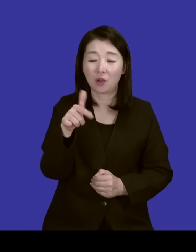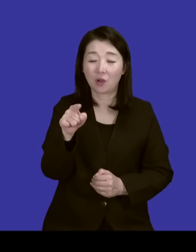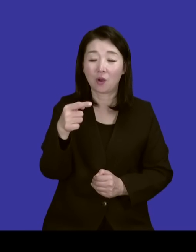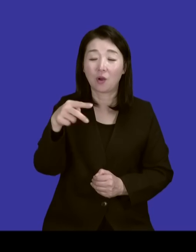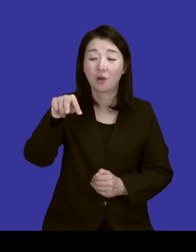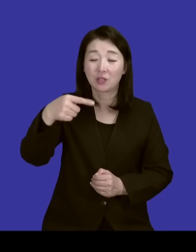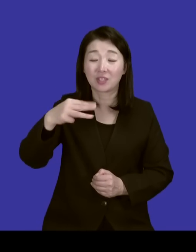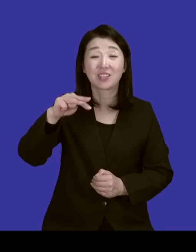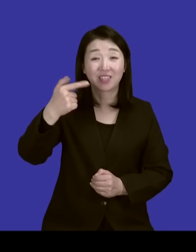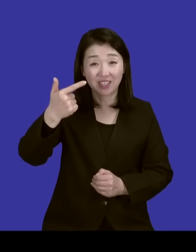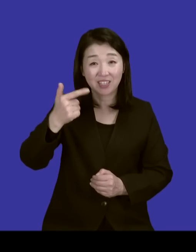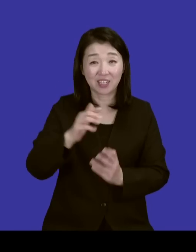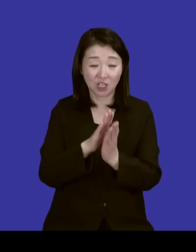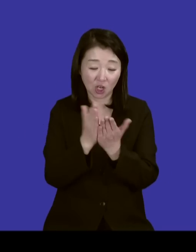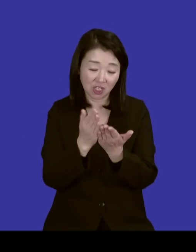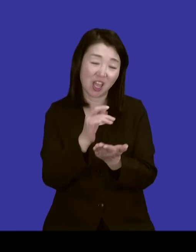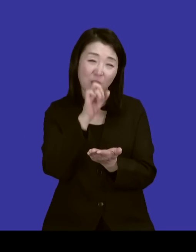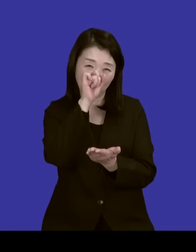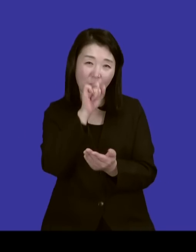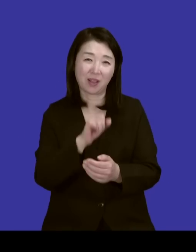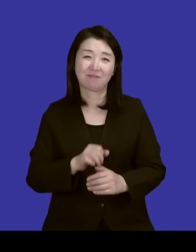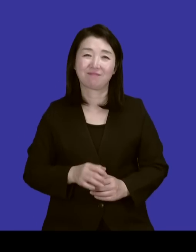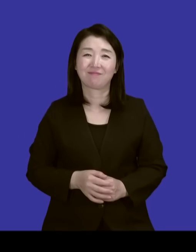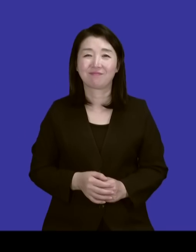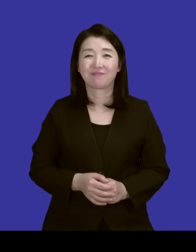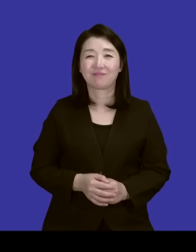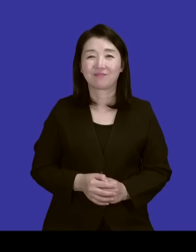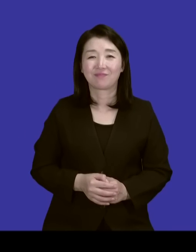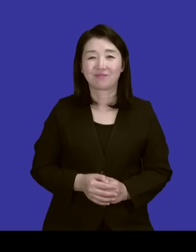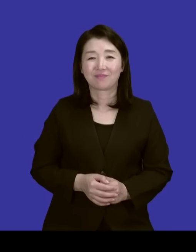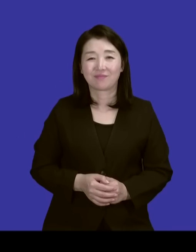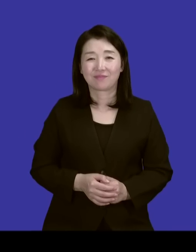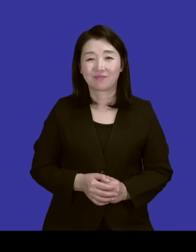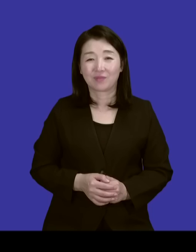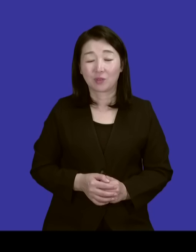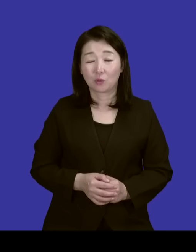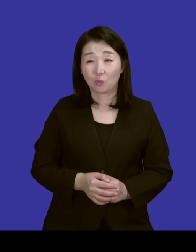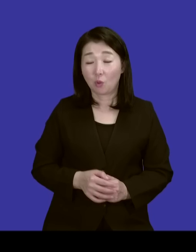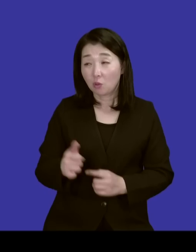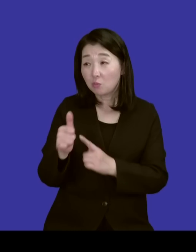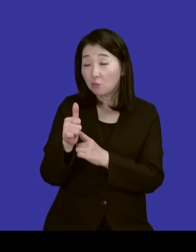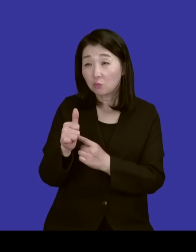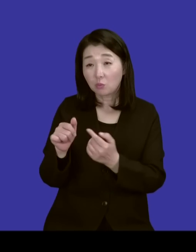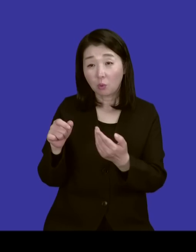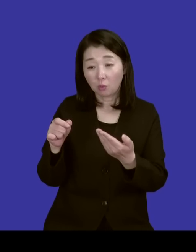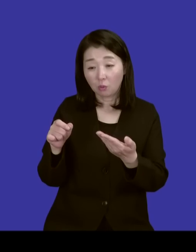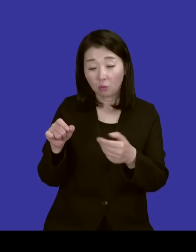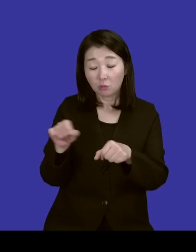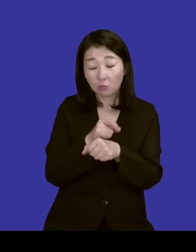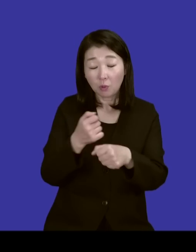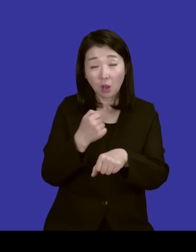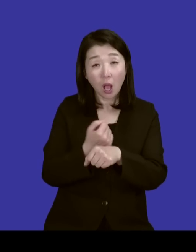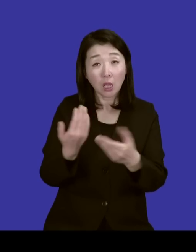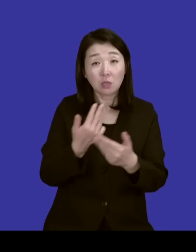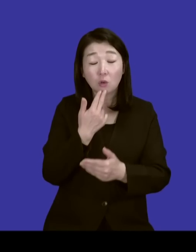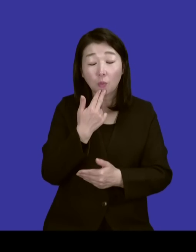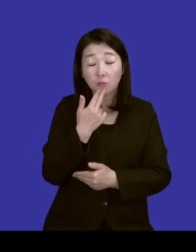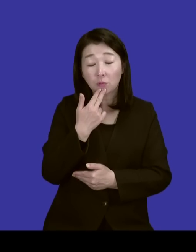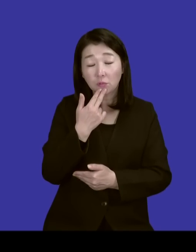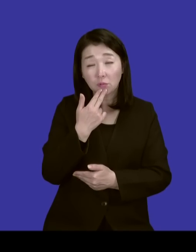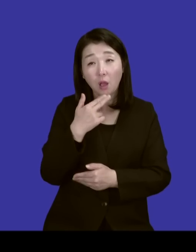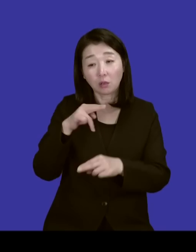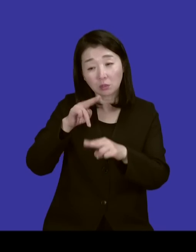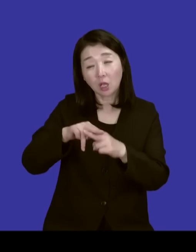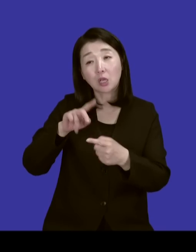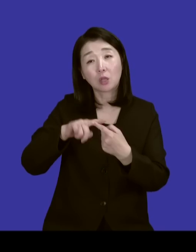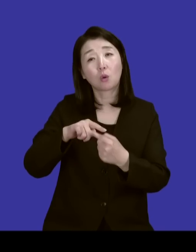로렌스라든가 이런 분들 책을 좋아하는데 그런 분들 특별히 한 일 없거든요. 자리 지킨밖에 한 것도 없는데 그냥